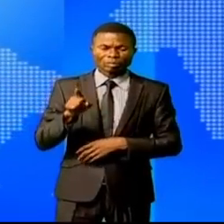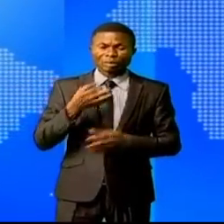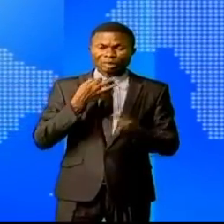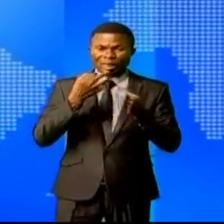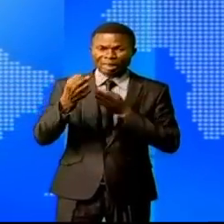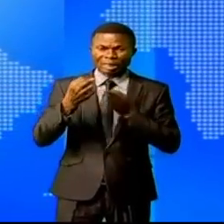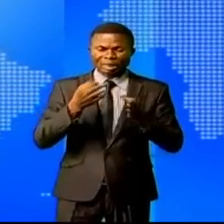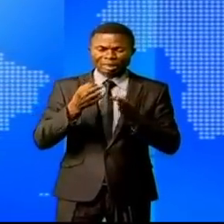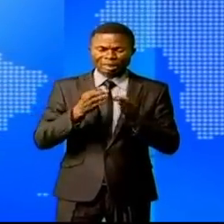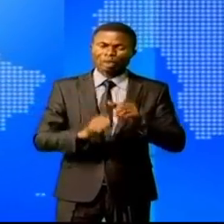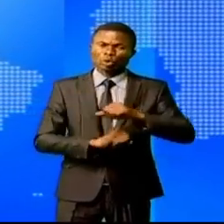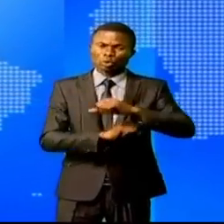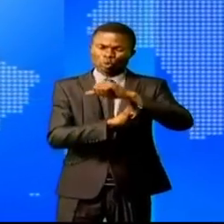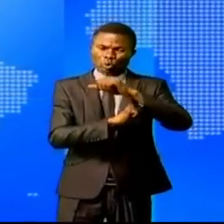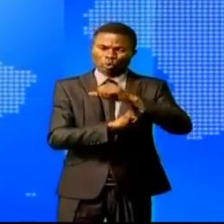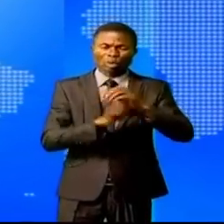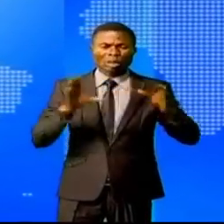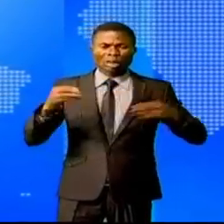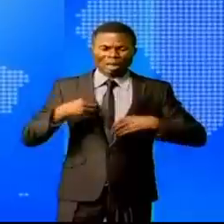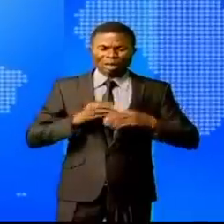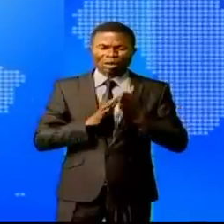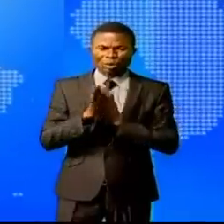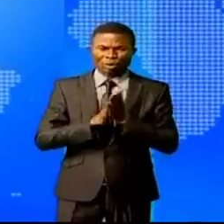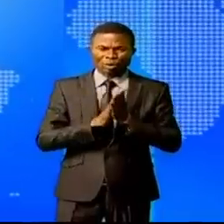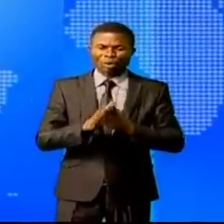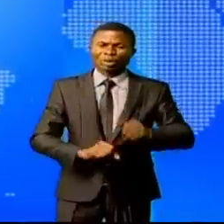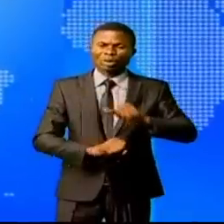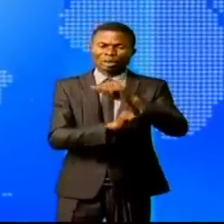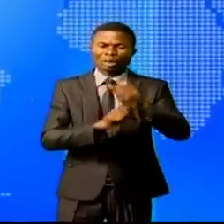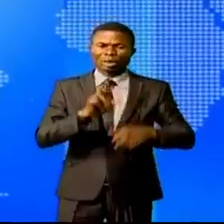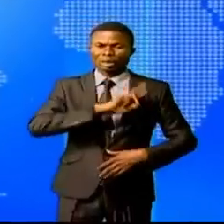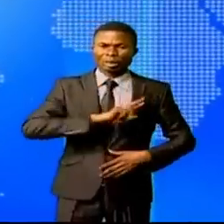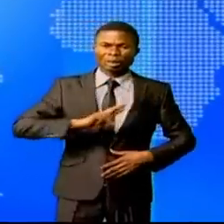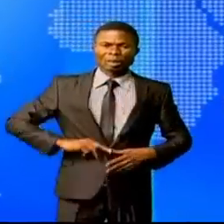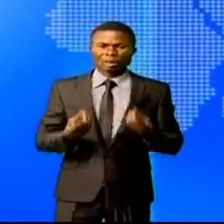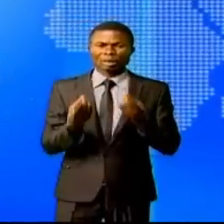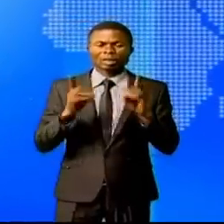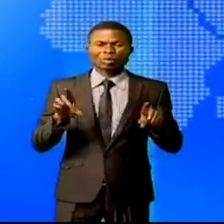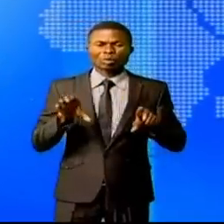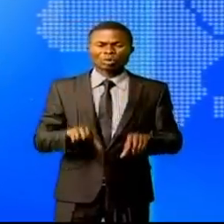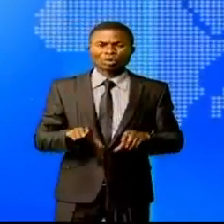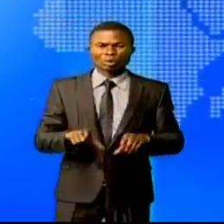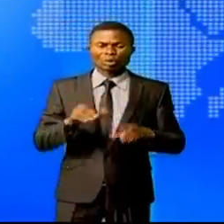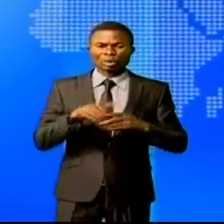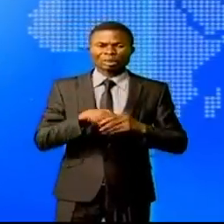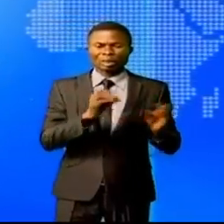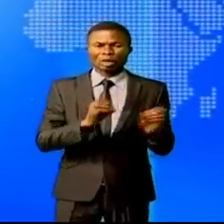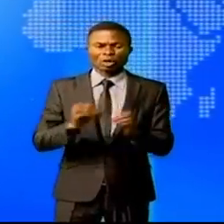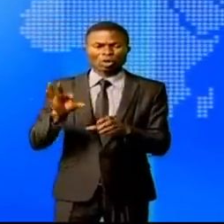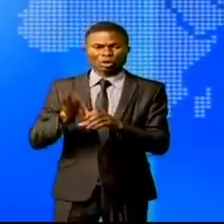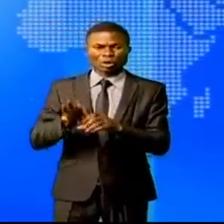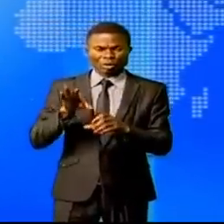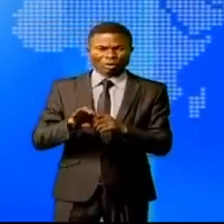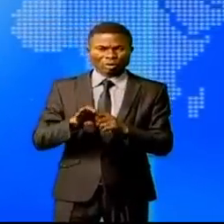son soutien, exprime ce souhait d'accompagner la République démocratique du Congo dans l'organisation des élections en 2023.